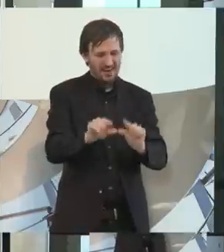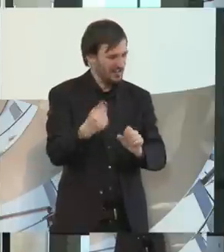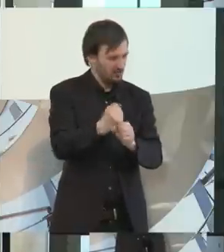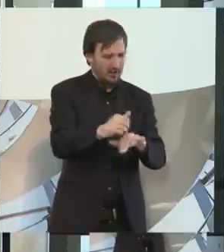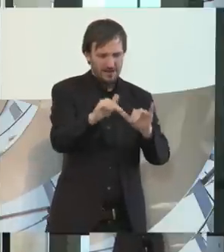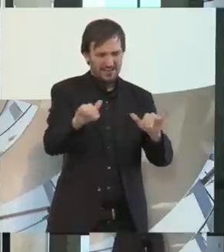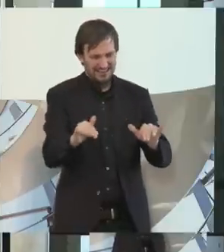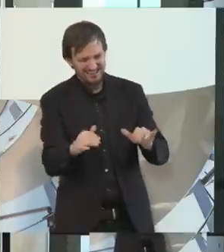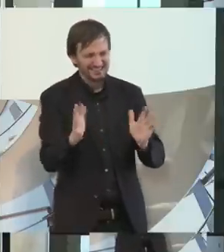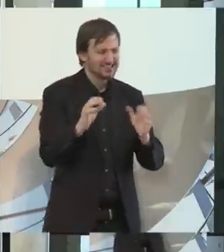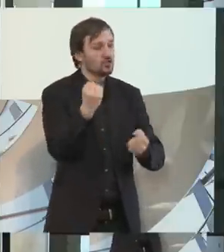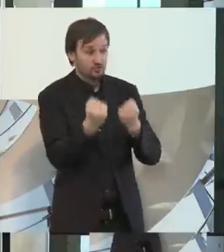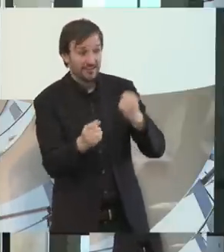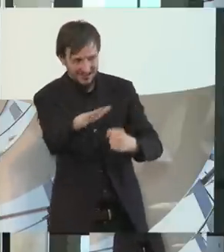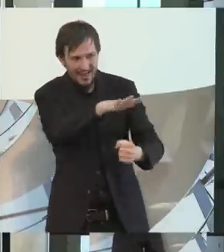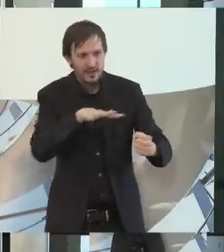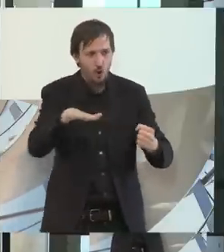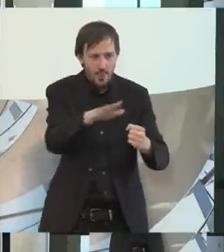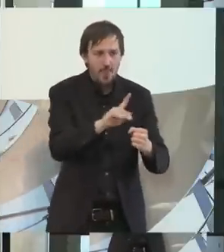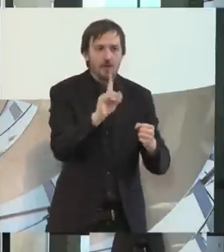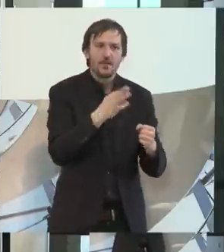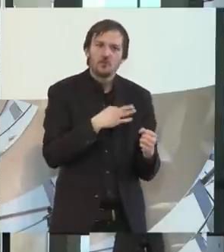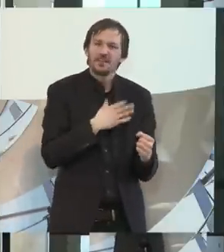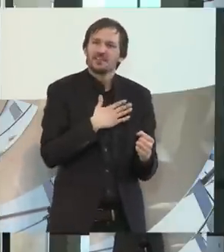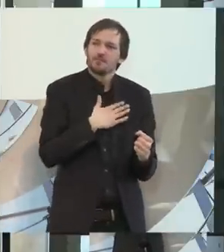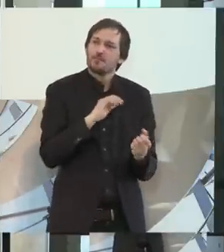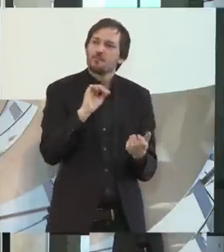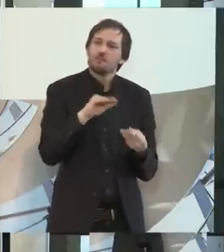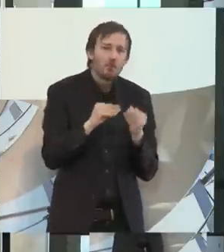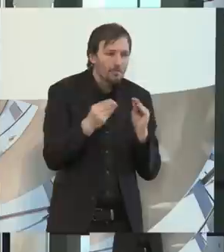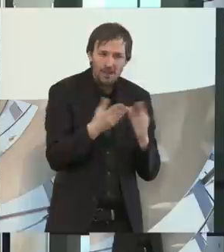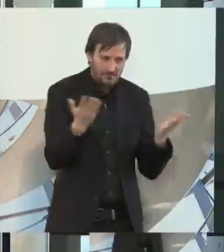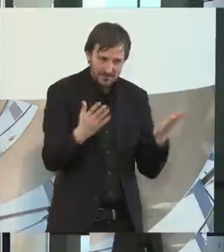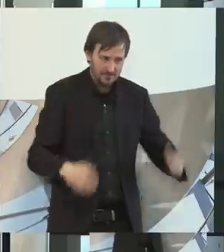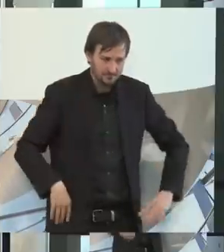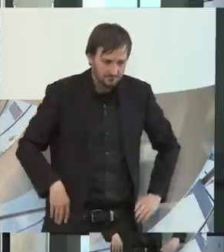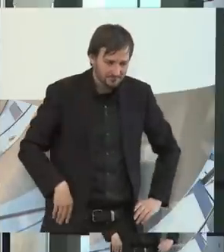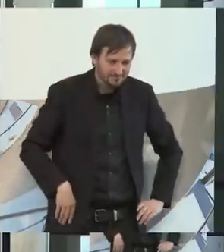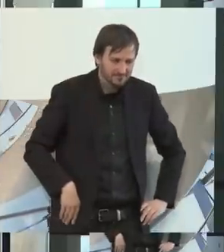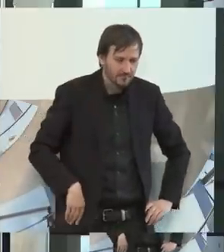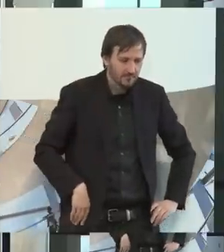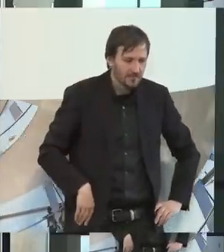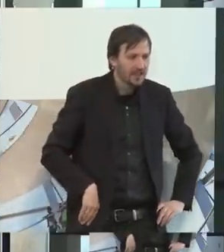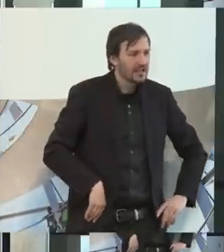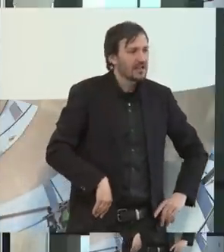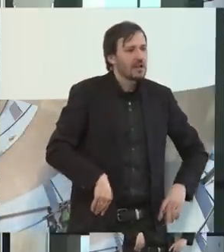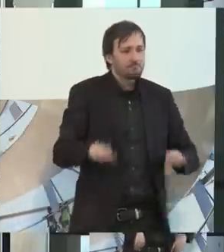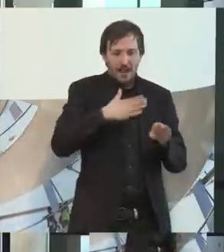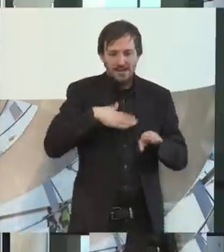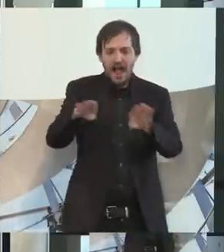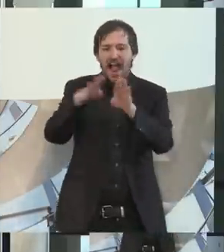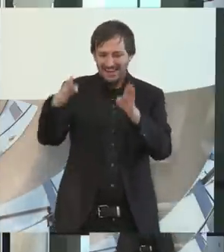arbeitsmarktmäßig. Ich habe eher das Problem, die Menschen zu finden in der Einrichtung,